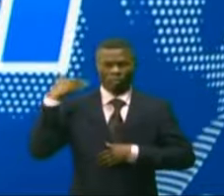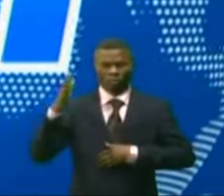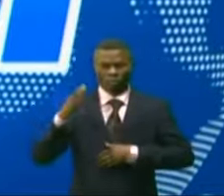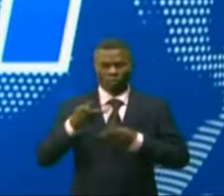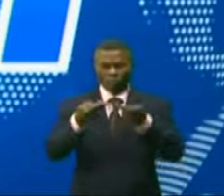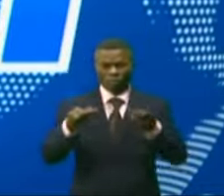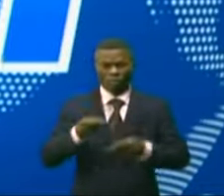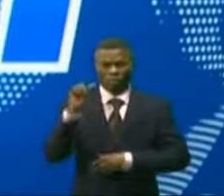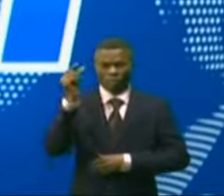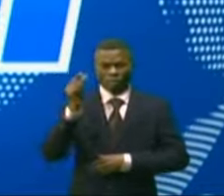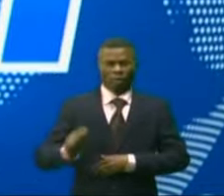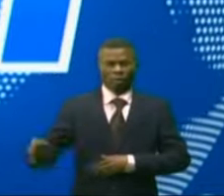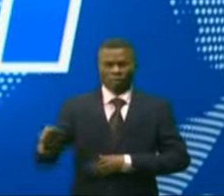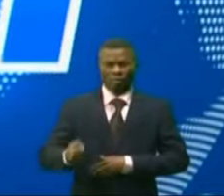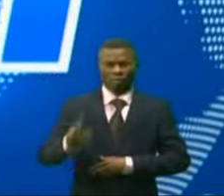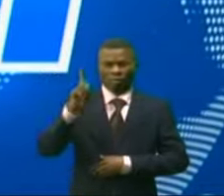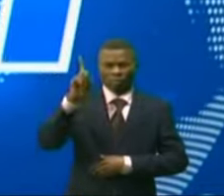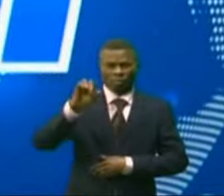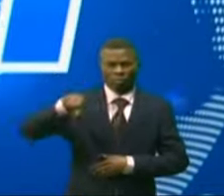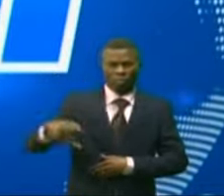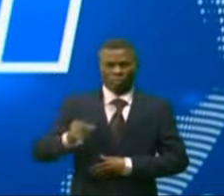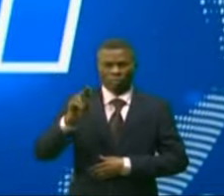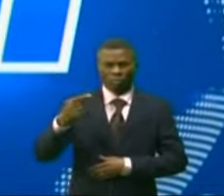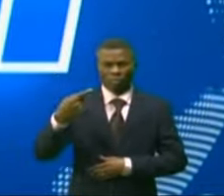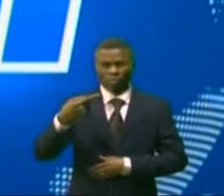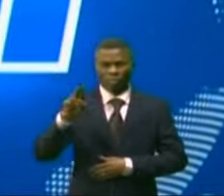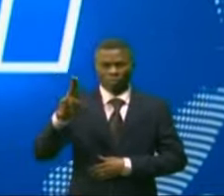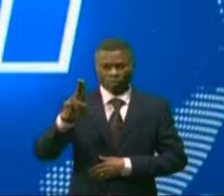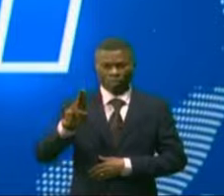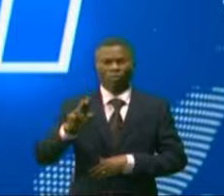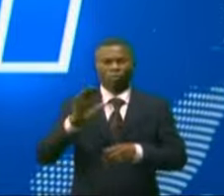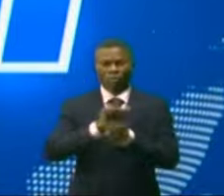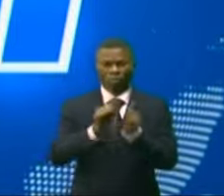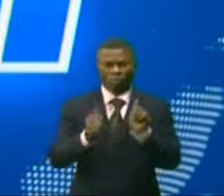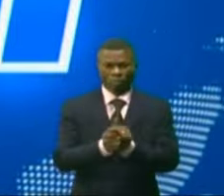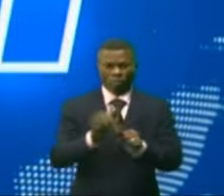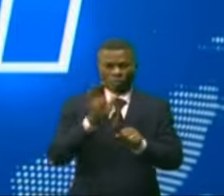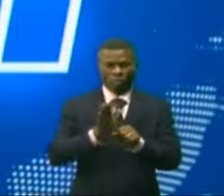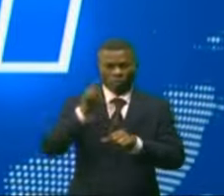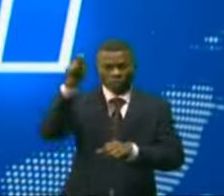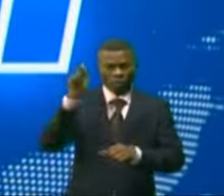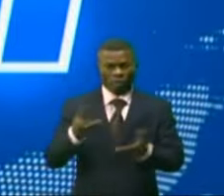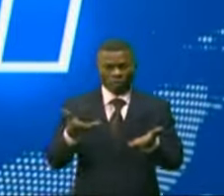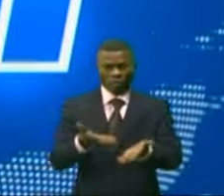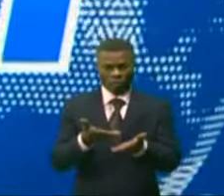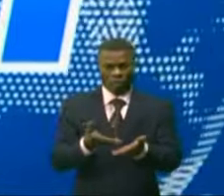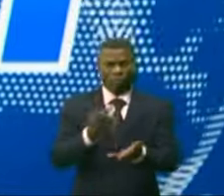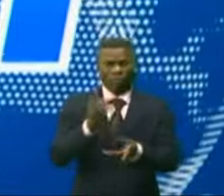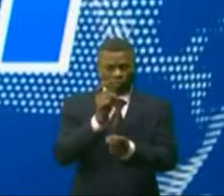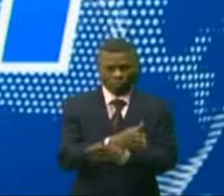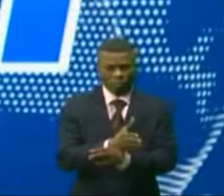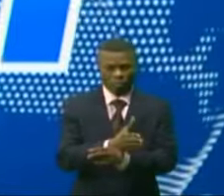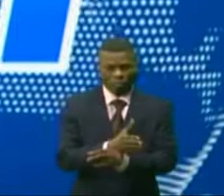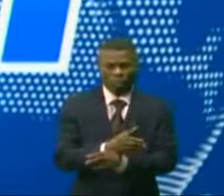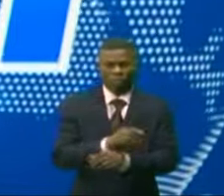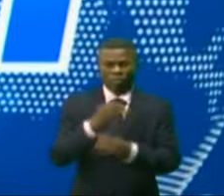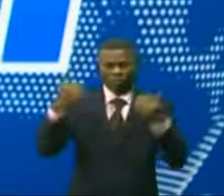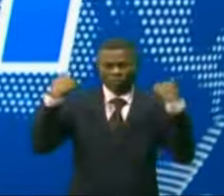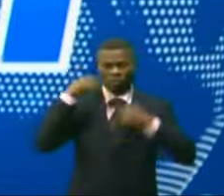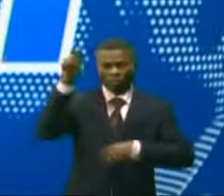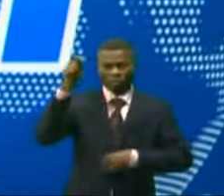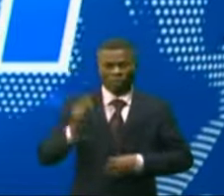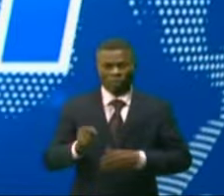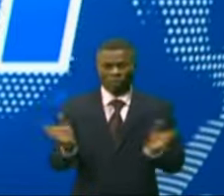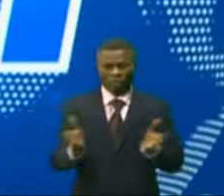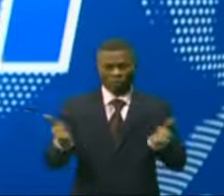zones minières du territoire de Djougou, en Nétouria, peu occupée par le groupe armé, est effective. L'administration militaire a